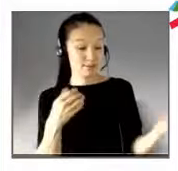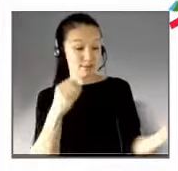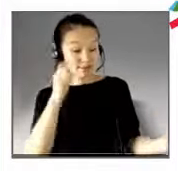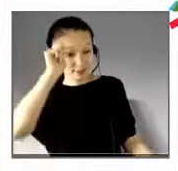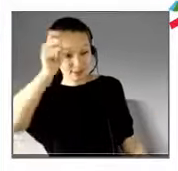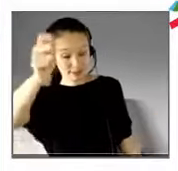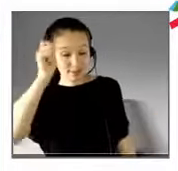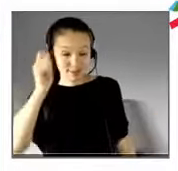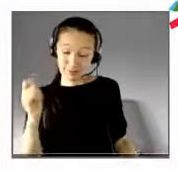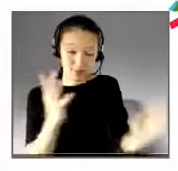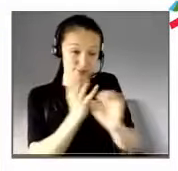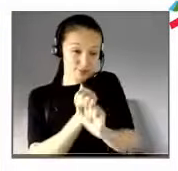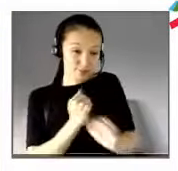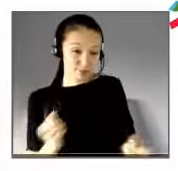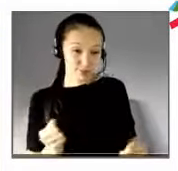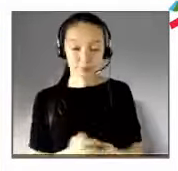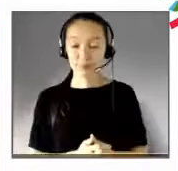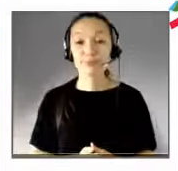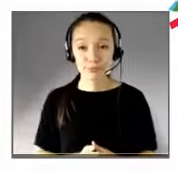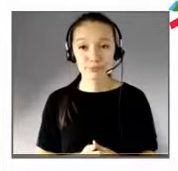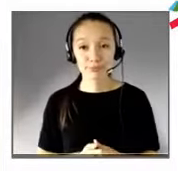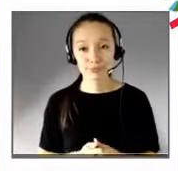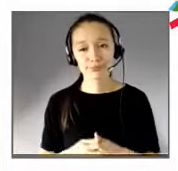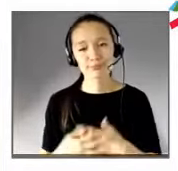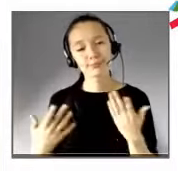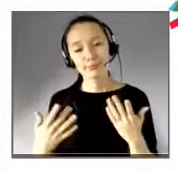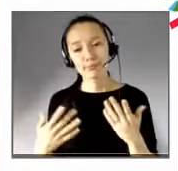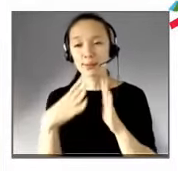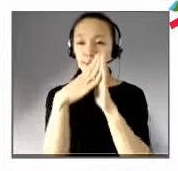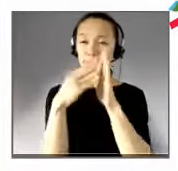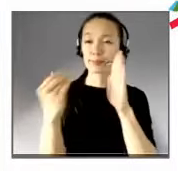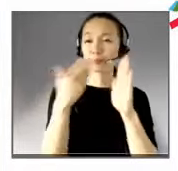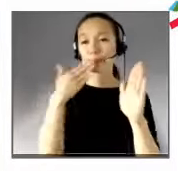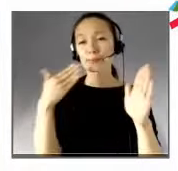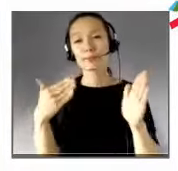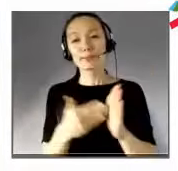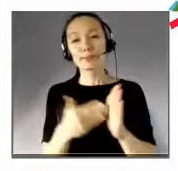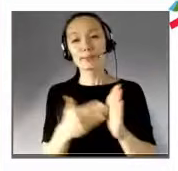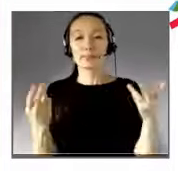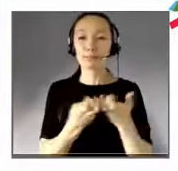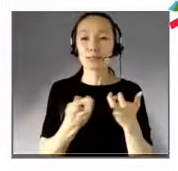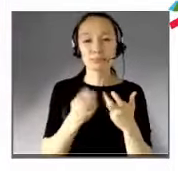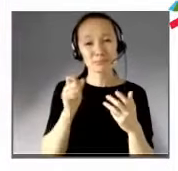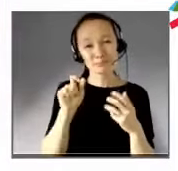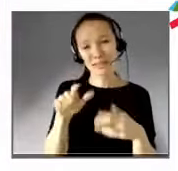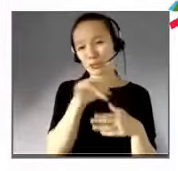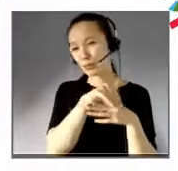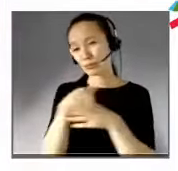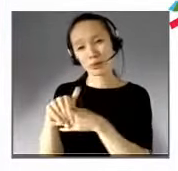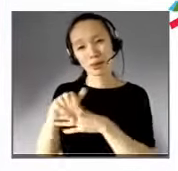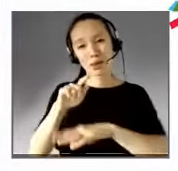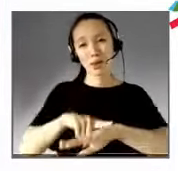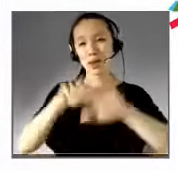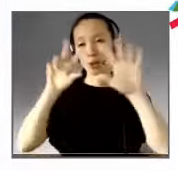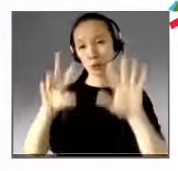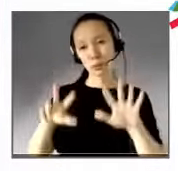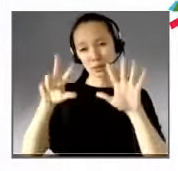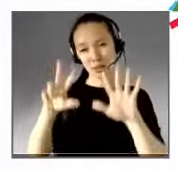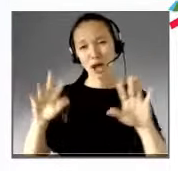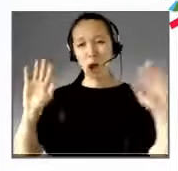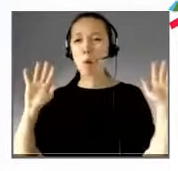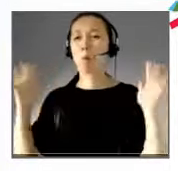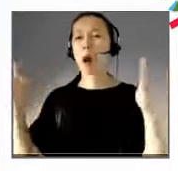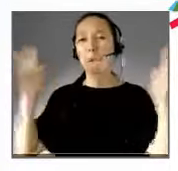Est-ce que le plus bel exemple de fraternité n'a pas été d'ailleurs donné tous les soirs à 20 heures avec ces applaudissements à l'égard des